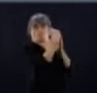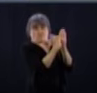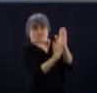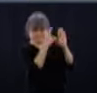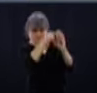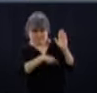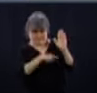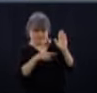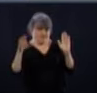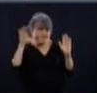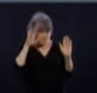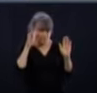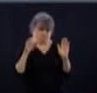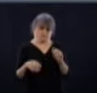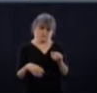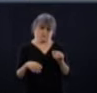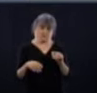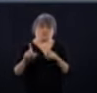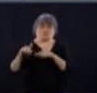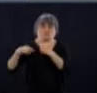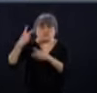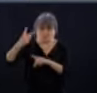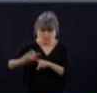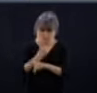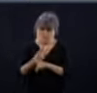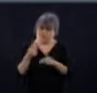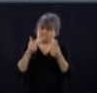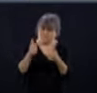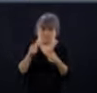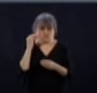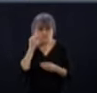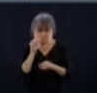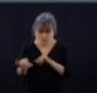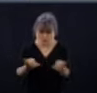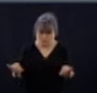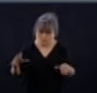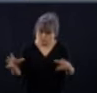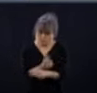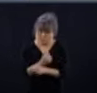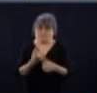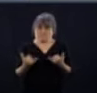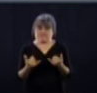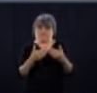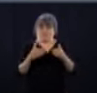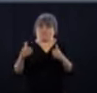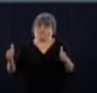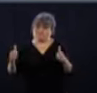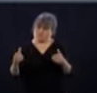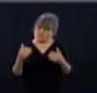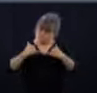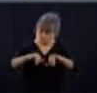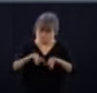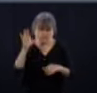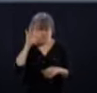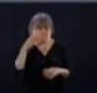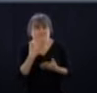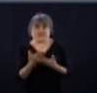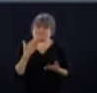mois dans le confinement. Il faut être tout aussi exemplaires dans la réouverture graduelle du Québec. Merci.